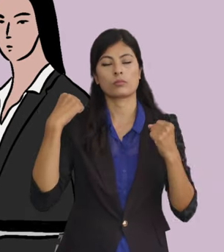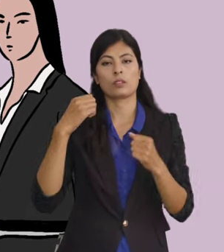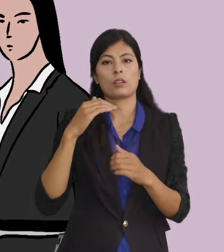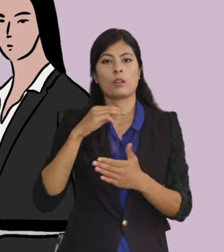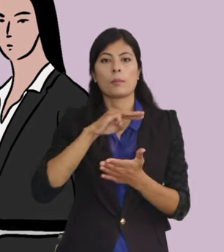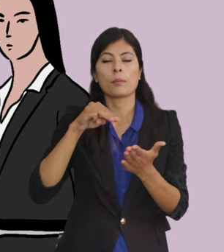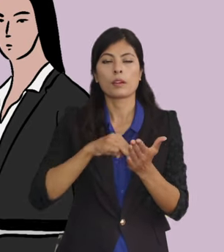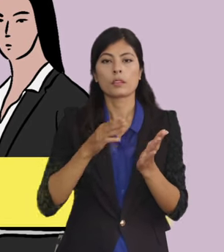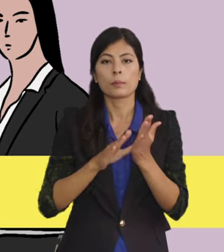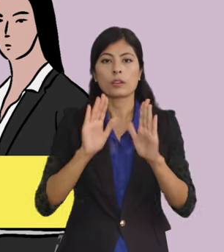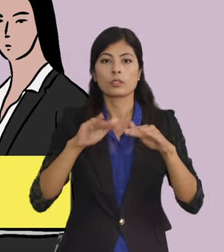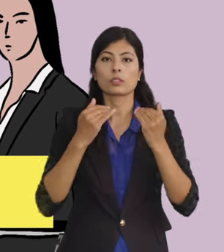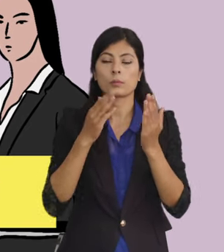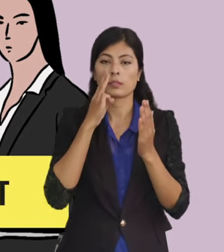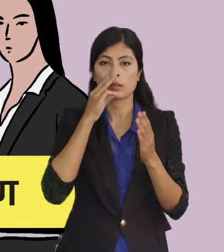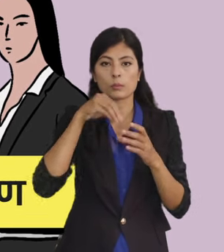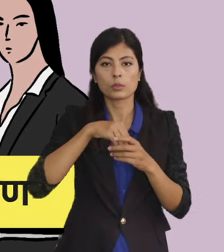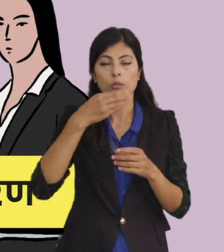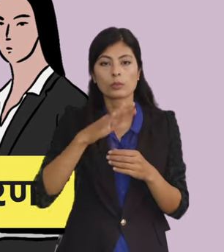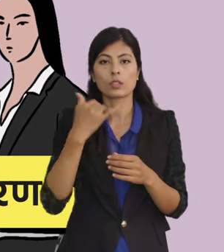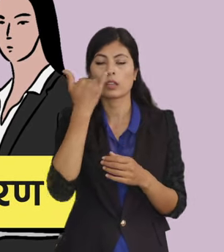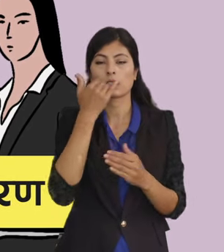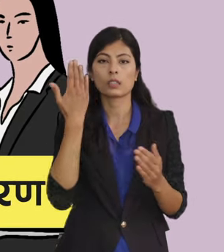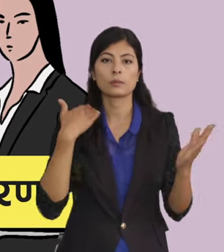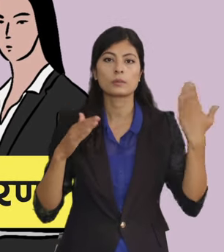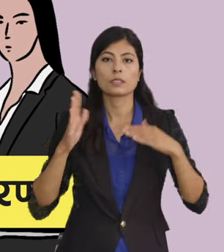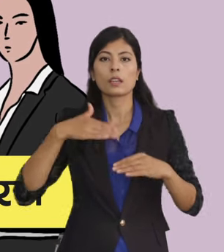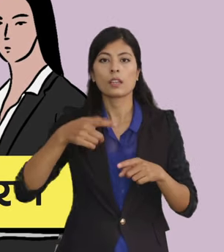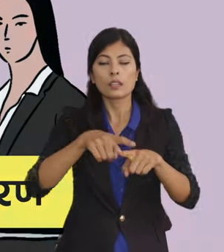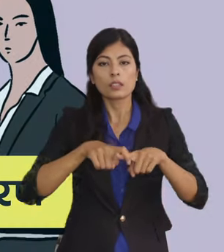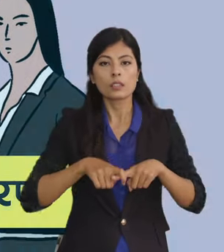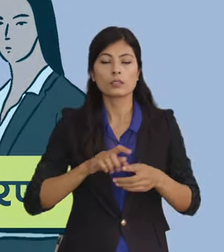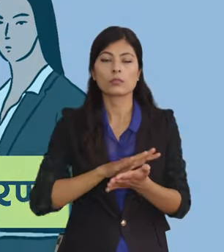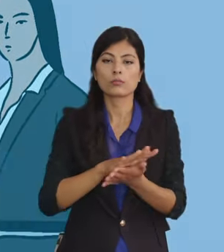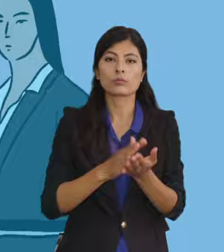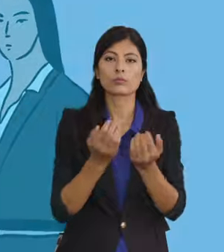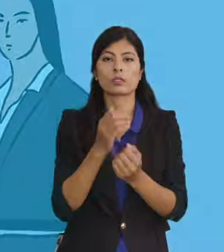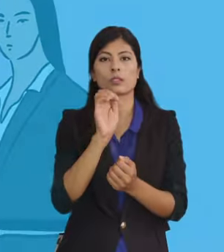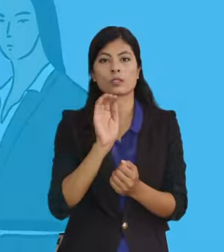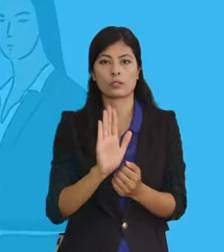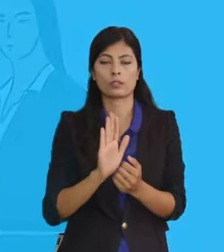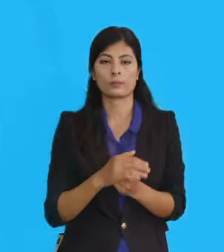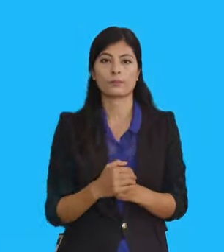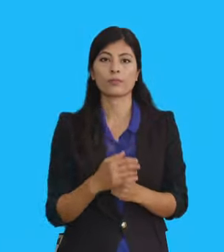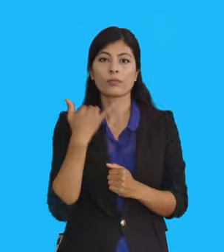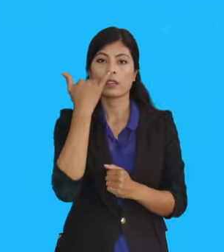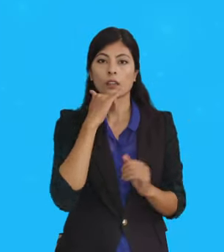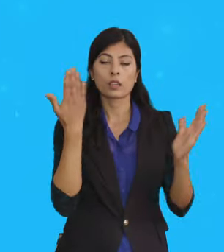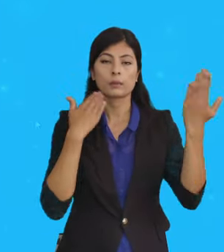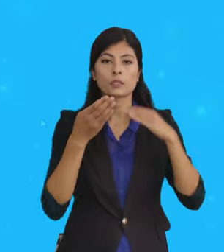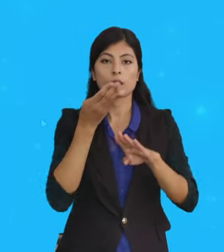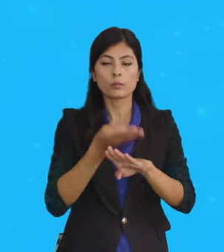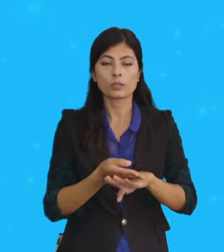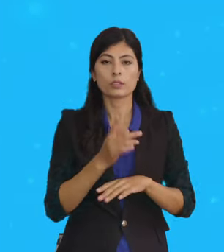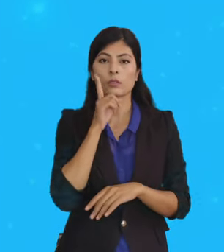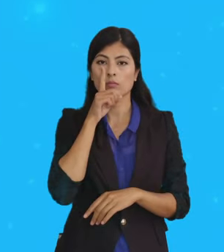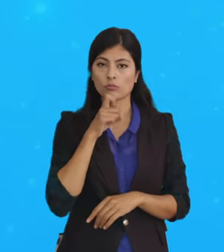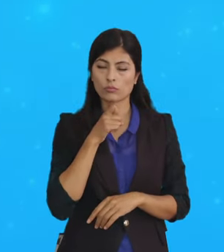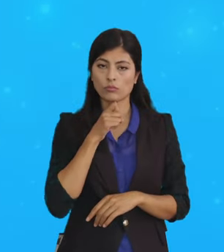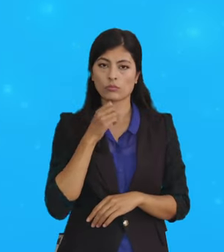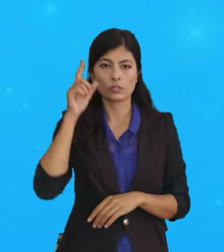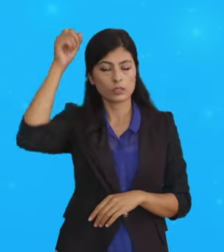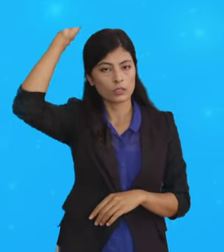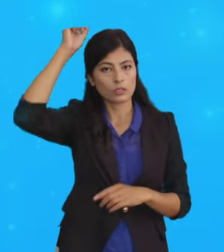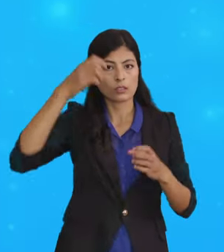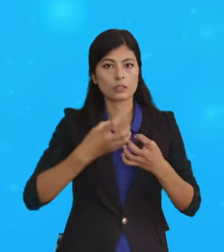द्वारा समाजमा हुने लैंगी खिंचालाई नियंत्रन र निवारन गर्न सकेंच लंगी किम्सा बिरुद्ध को मउन ताको संस्क्रिती